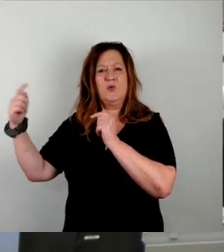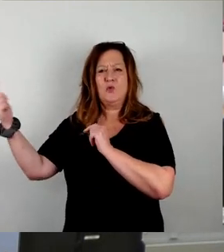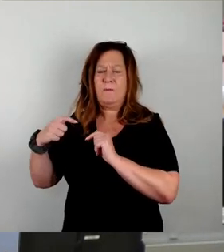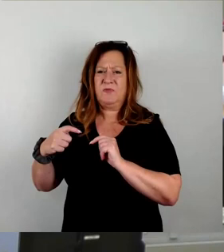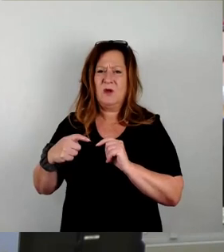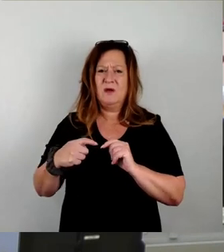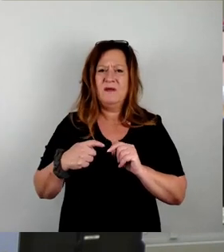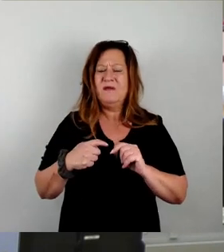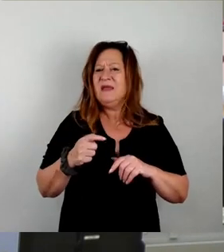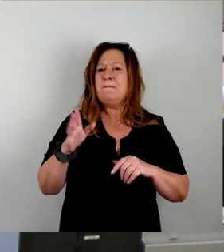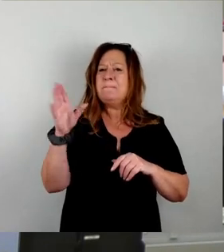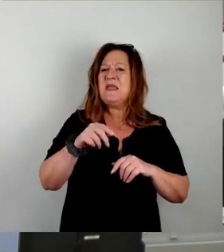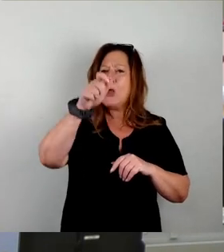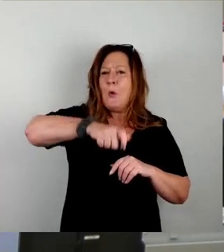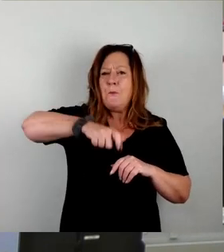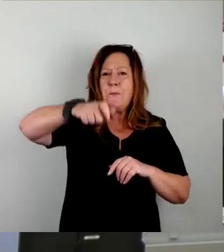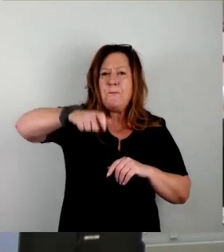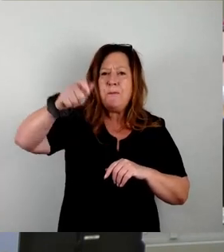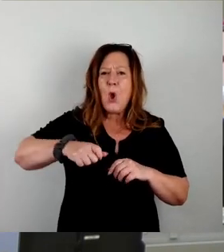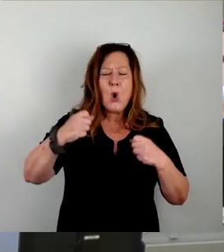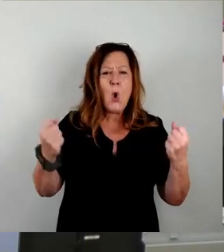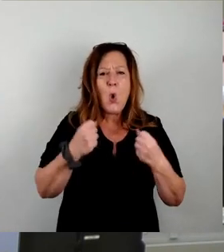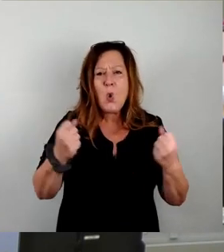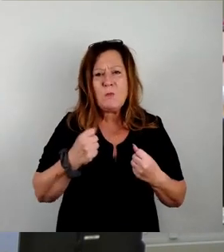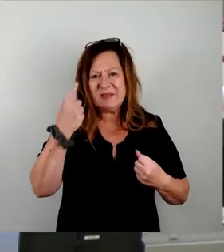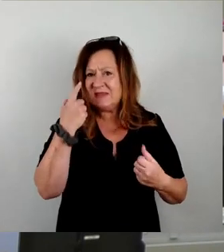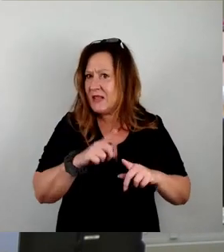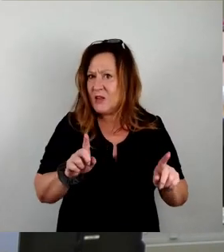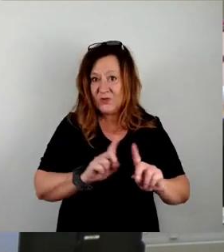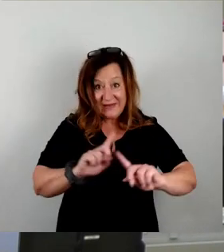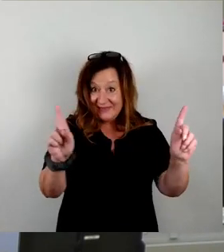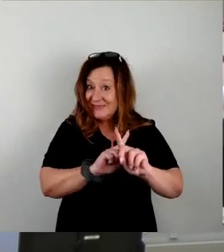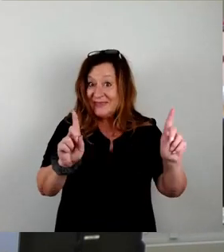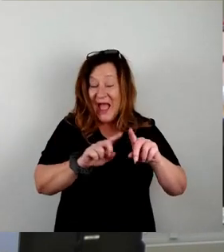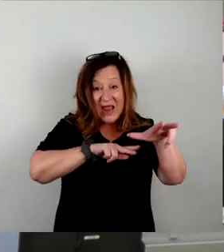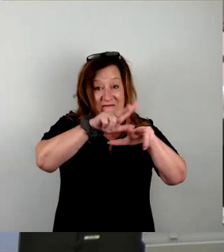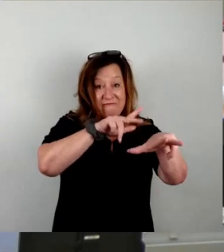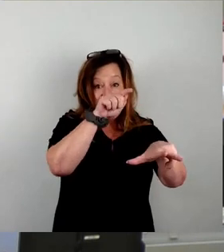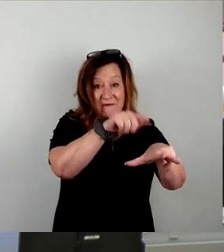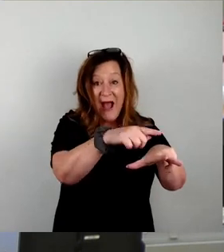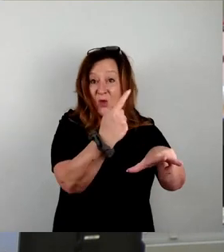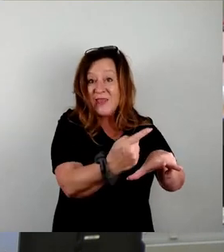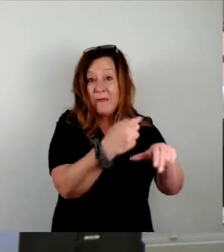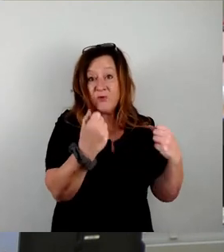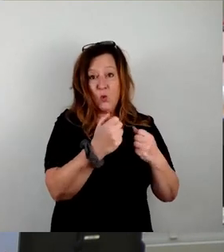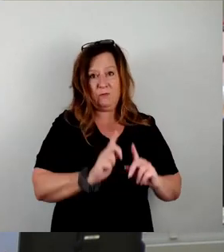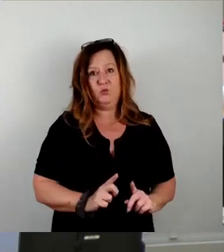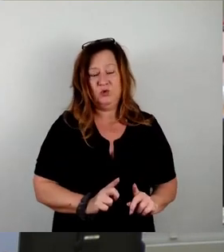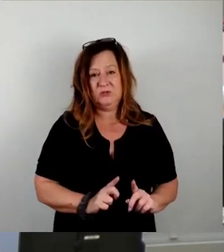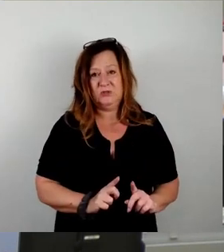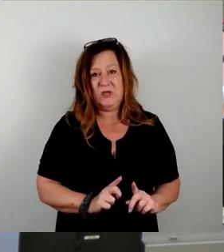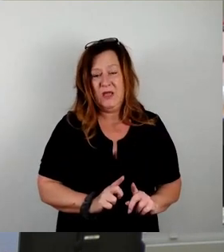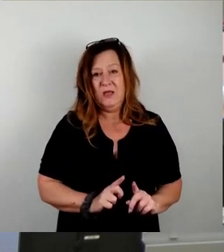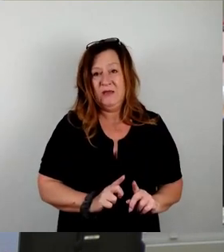mit den Bürgern zu üben. Nein, die Verwaltung muss üben, damit sie in der Lage ist, den